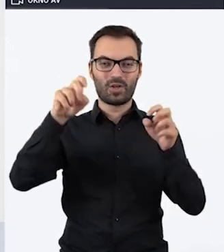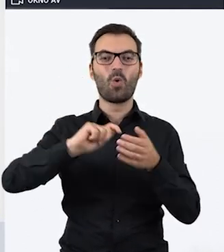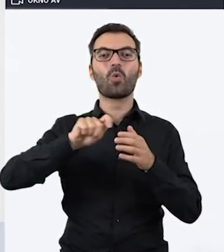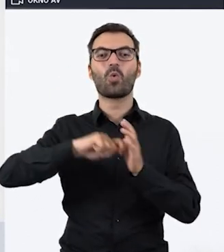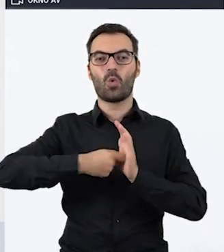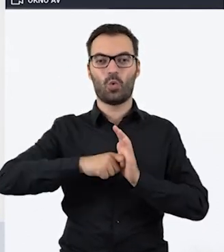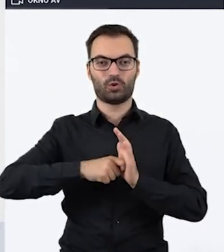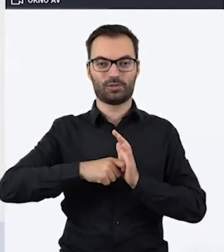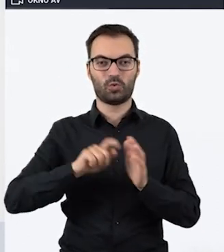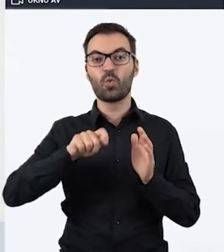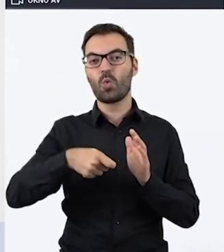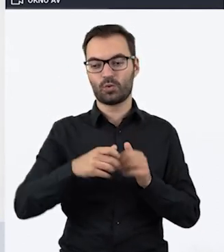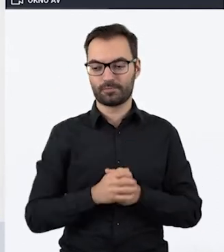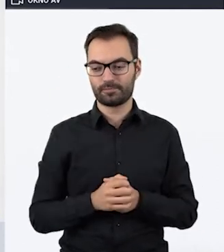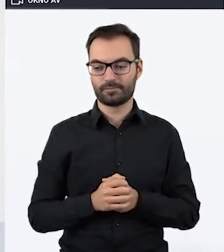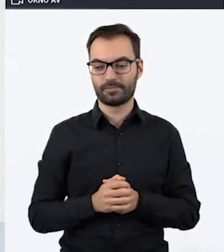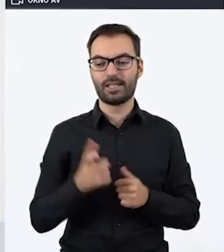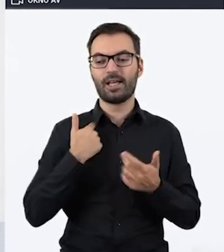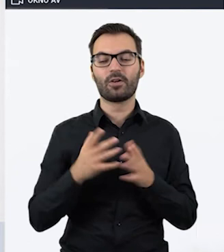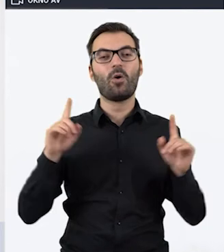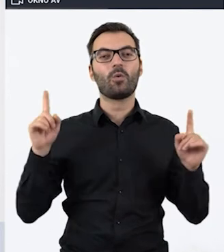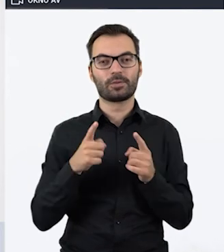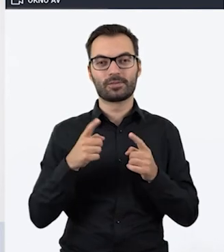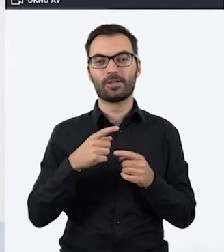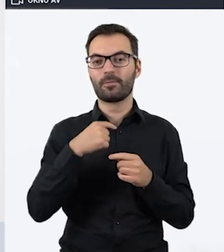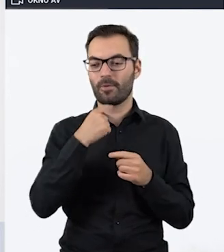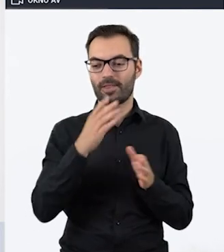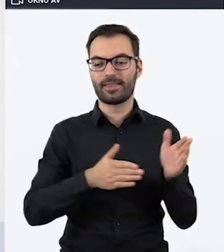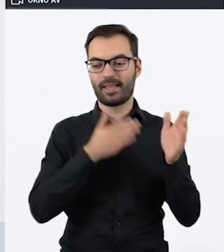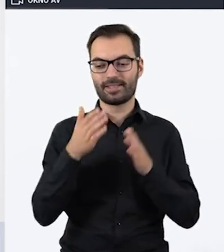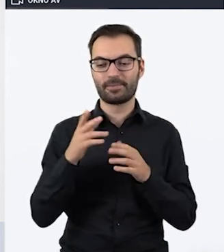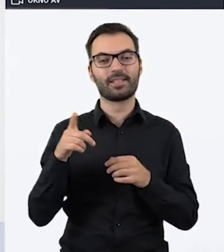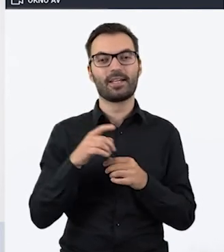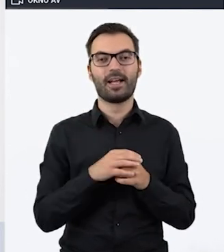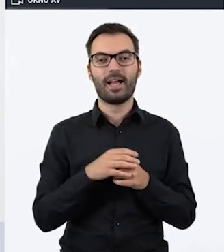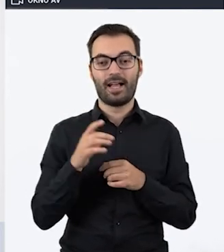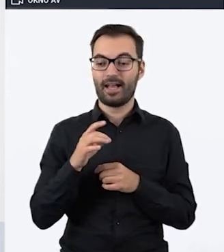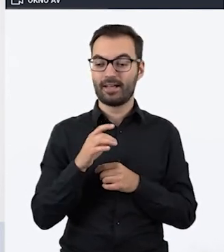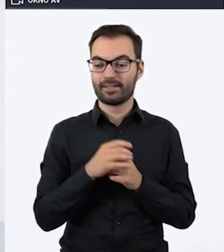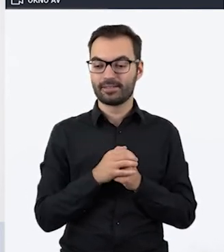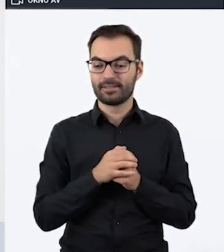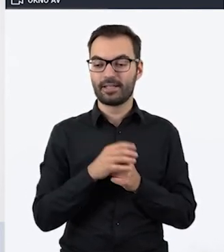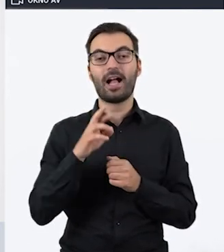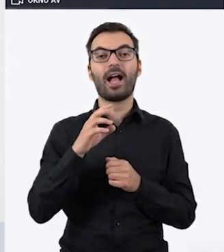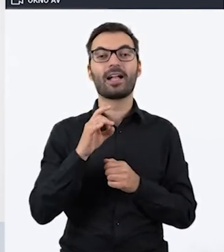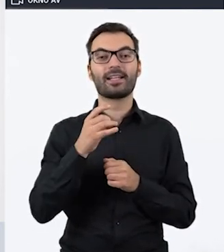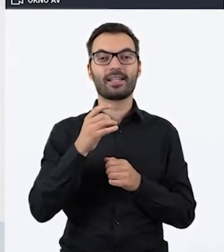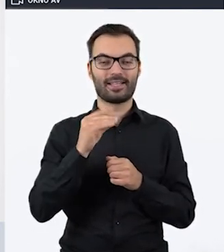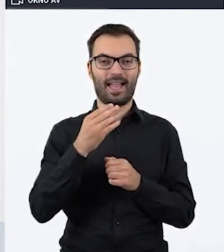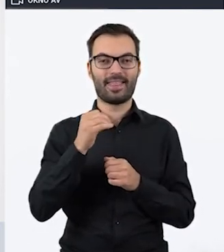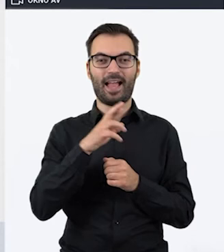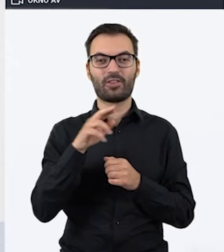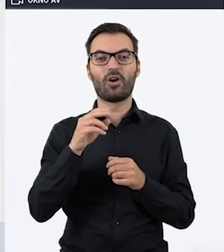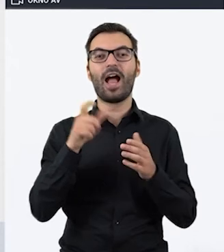do odkodowania. Ja chciałbym króciutko wspomnieć o kolejnym generatorze. Jest to generator recept. Na tej